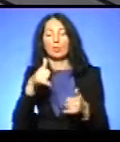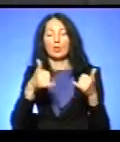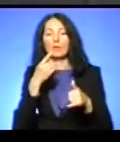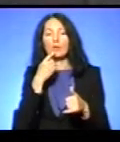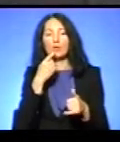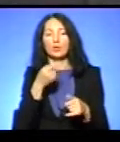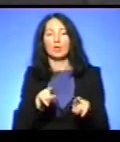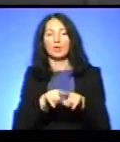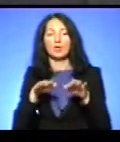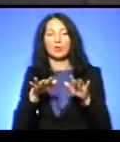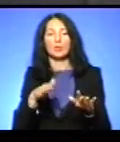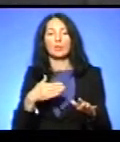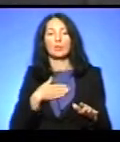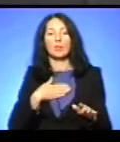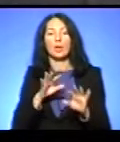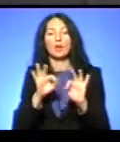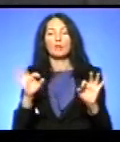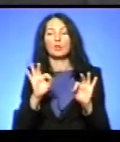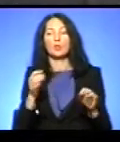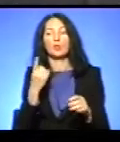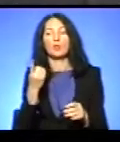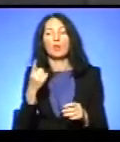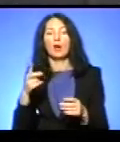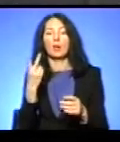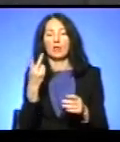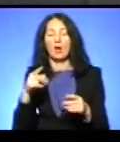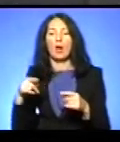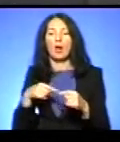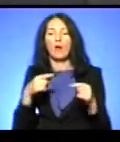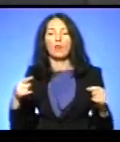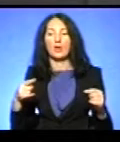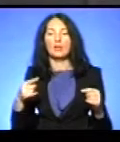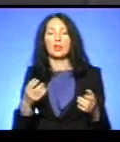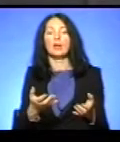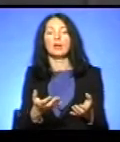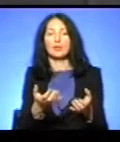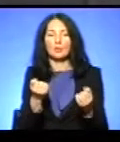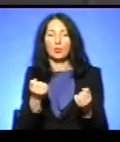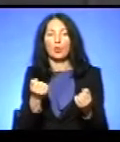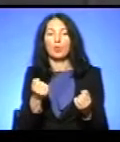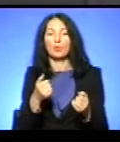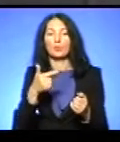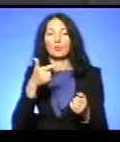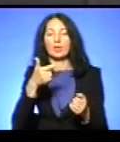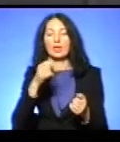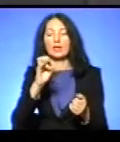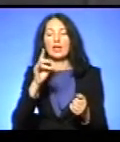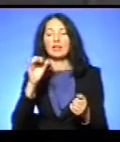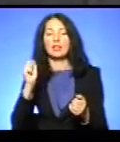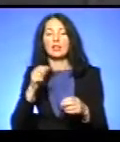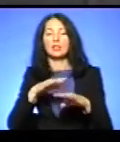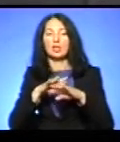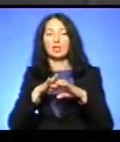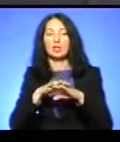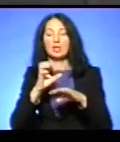процес? Ми інформуємо про два види забору гемопатичних стовборових клітин, розказуємо про один і